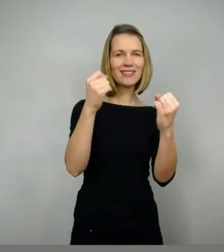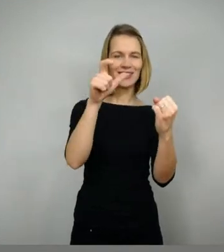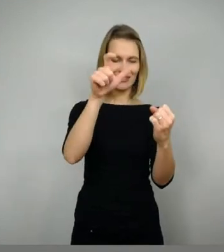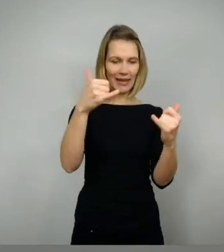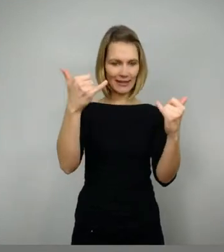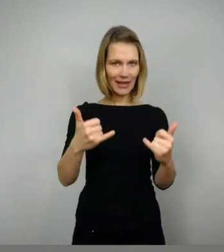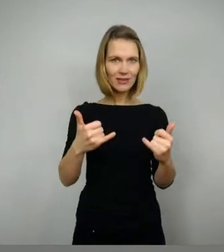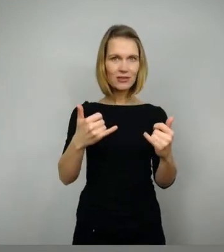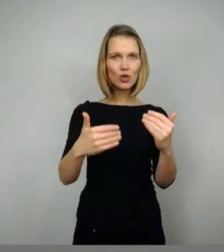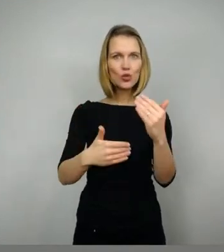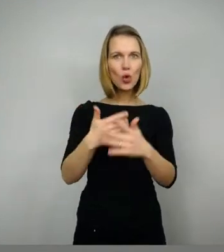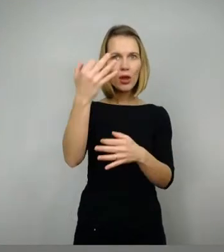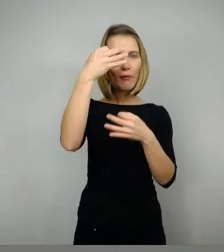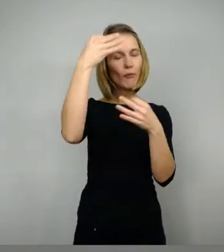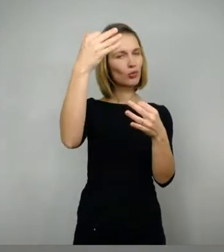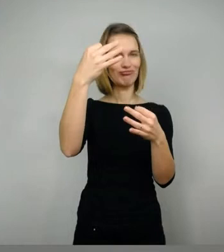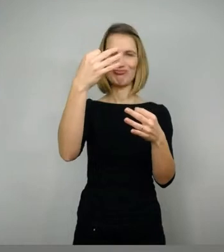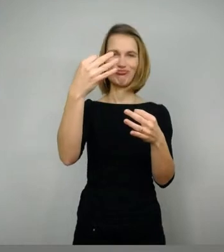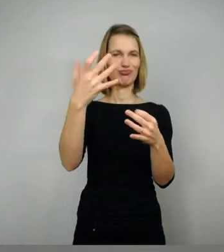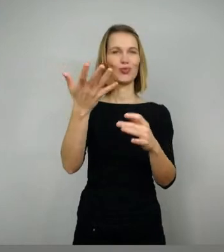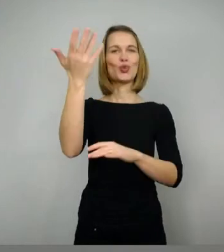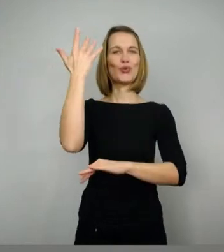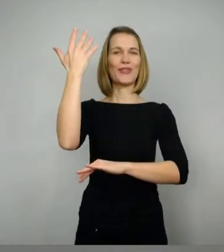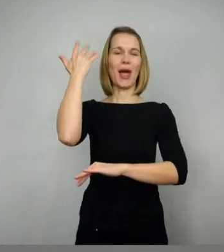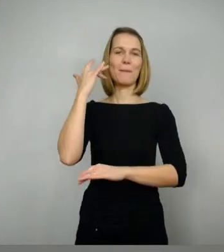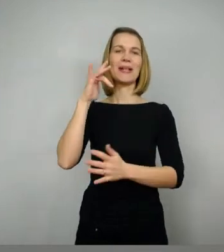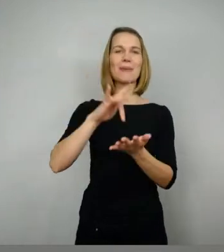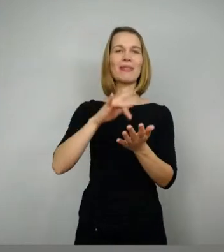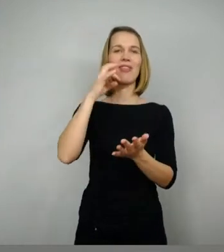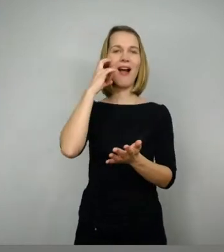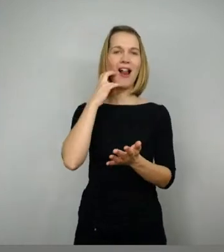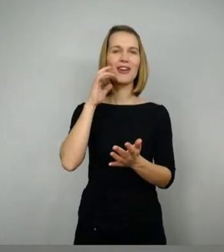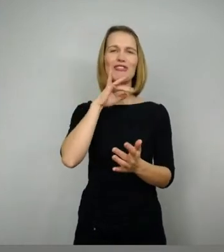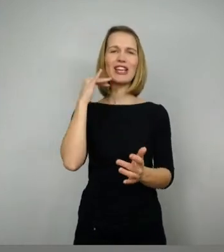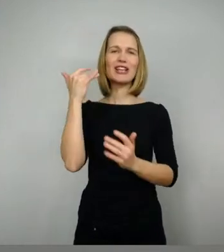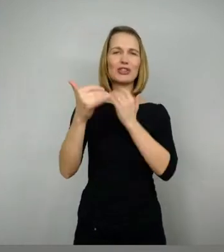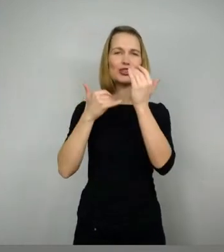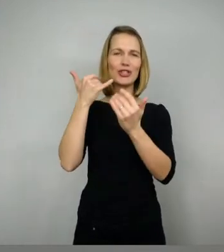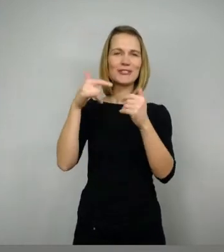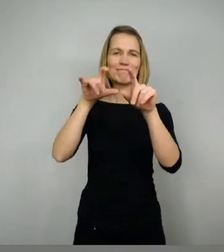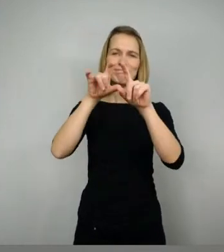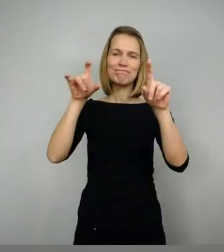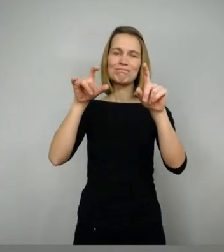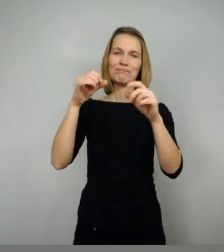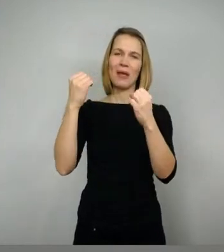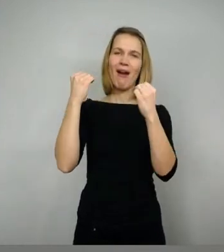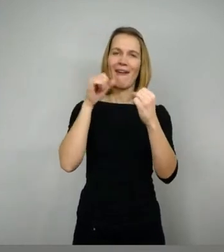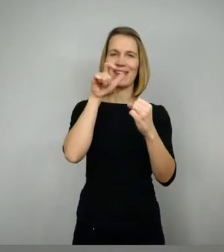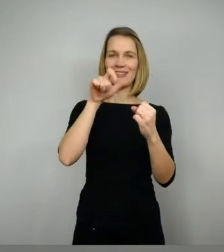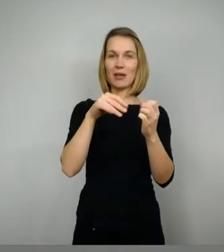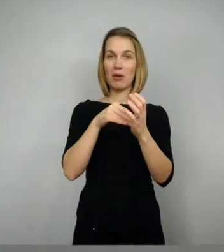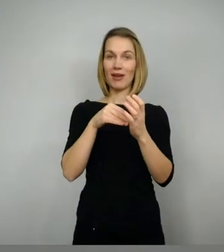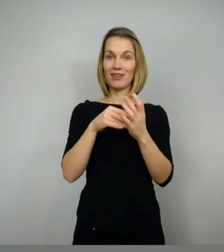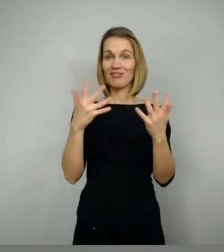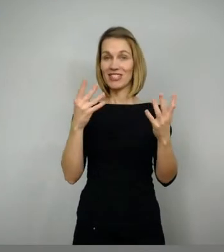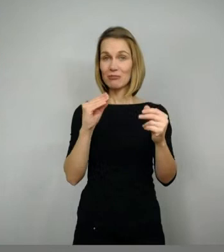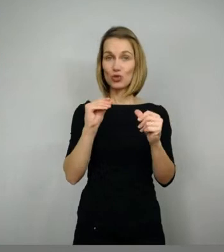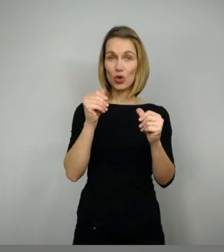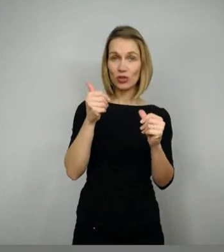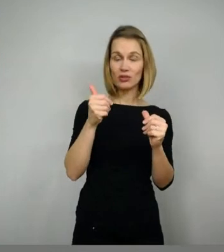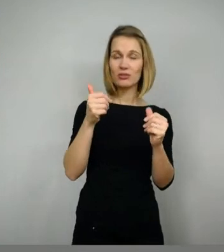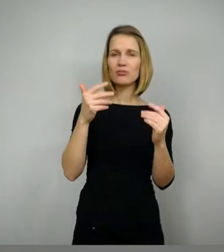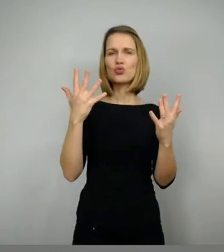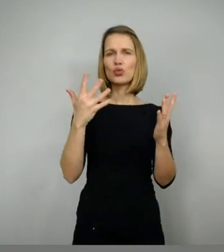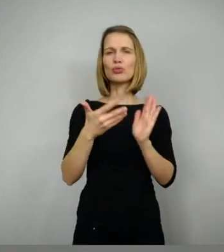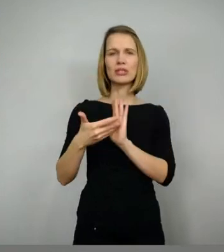Mittelalter hat man sich schon ganz oft Geschichten über sie erzählt. Was einen Helden im Mittelalter ausmacht, das haben wir jetzt auch gesehen. Ich